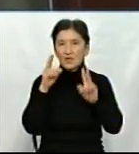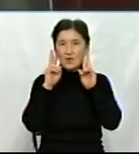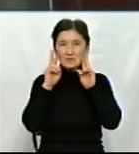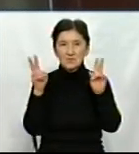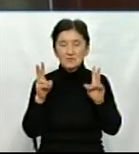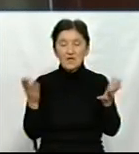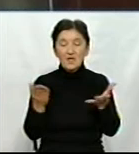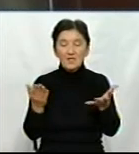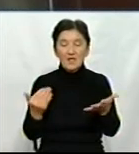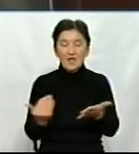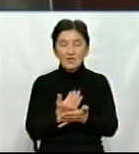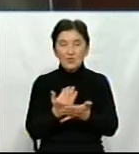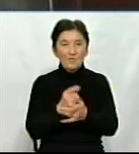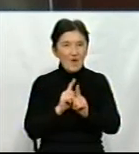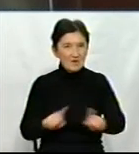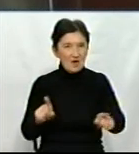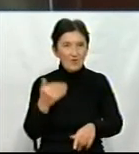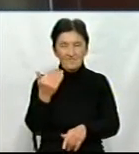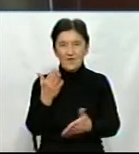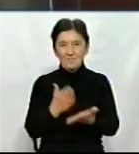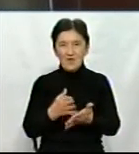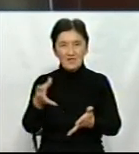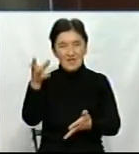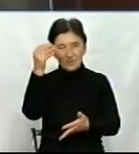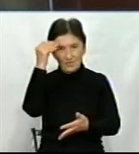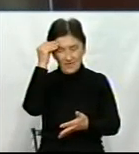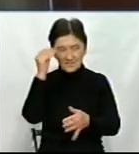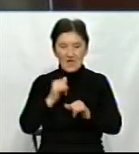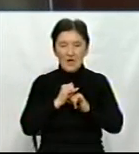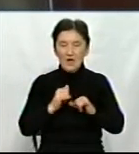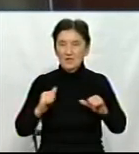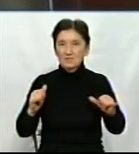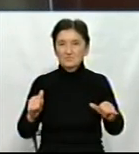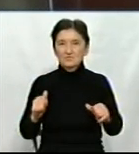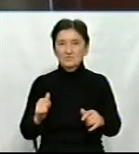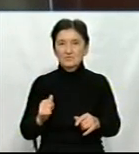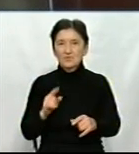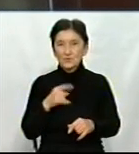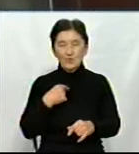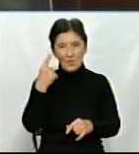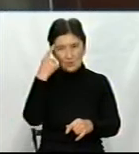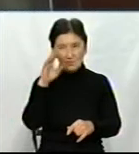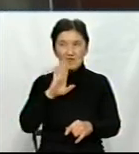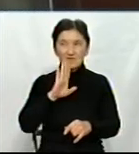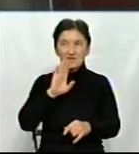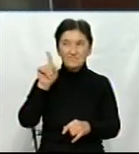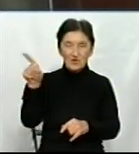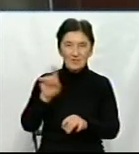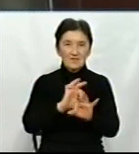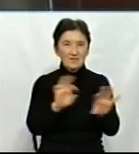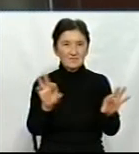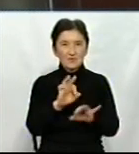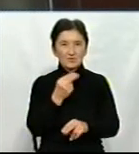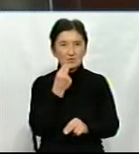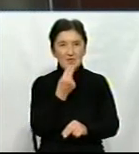ноу-хау маєте на увазі. Якщо ви маєте на увазі розвиток крафтового виробництва, то дівчата, я думаю, розкажуть краще за мене